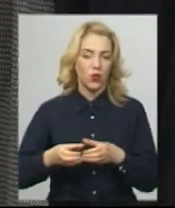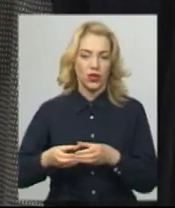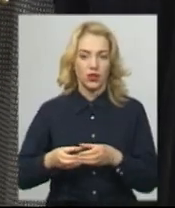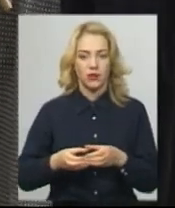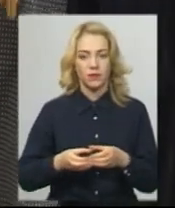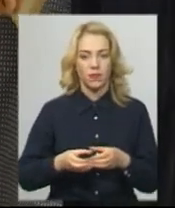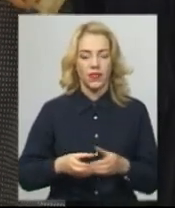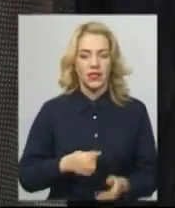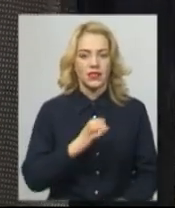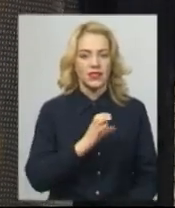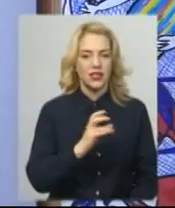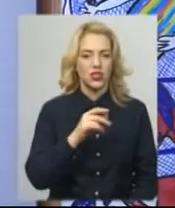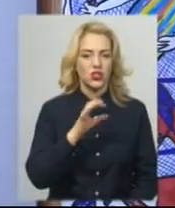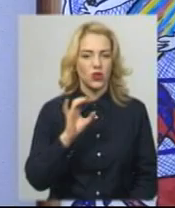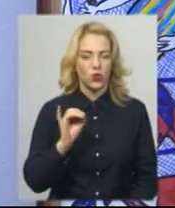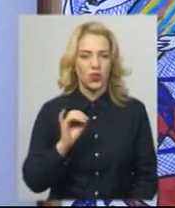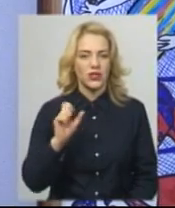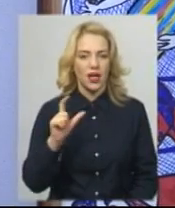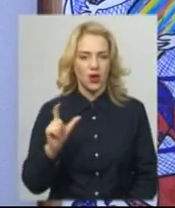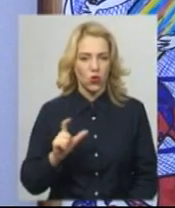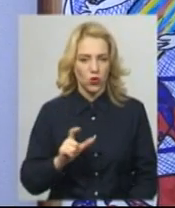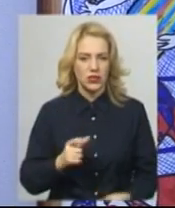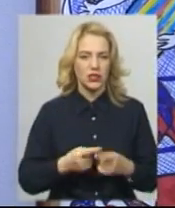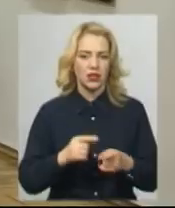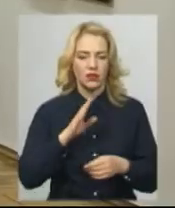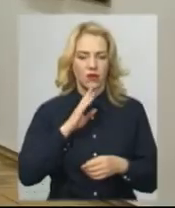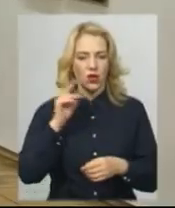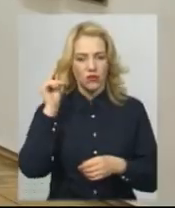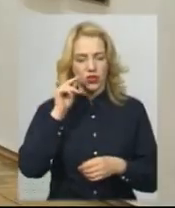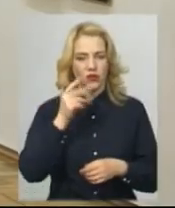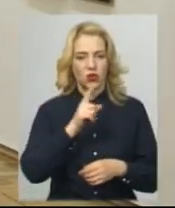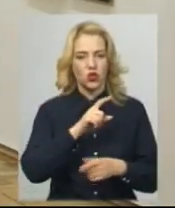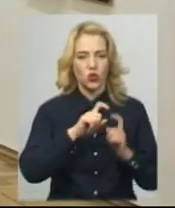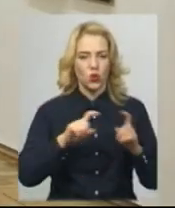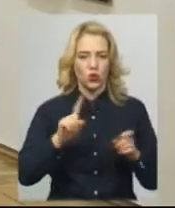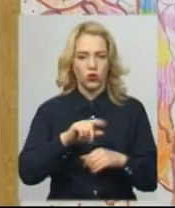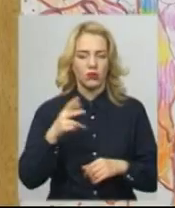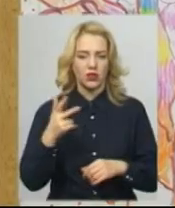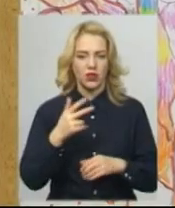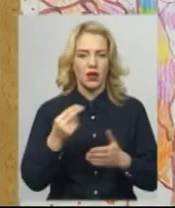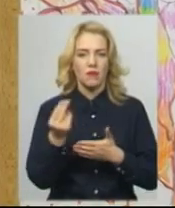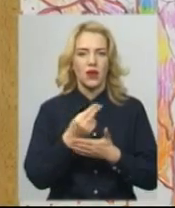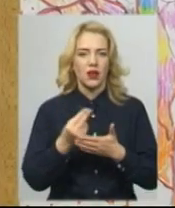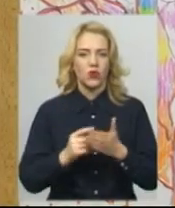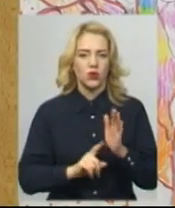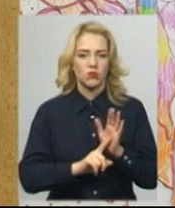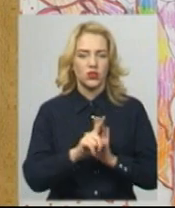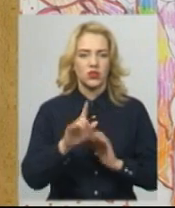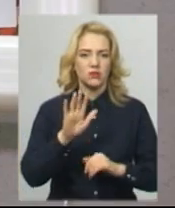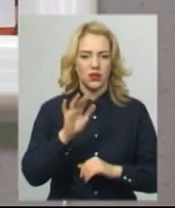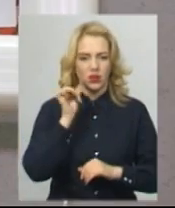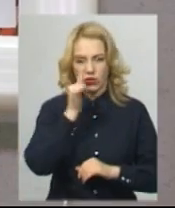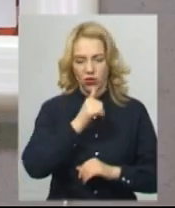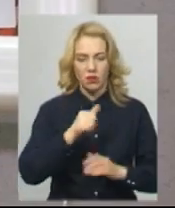Семирщина Юлія Загродська, учениця Хмельницької музичної школи номер 3 відділення мистецтва, малює з 5 років. На конкурс Юлія представила